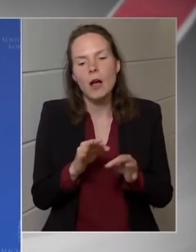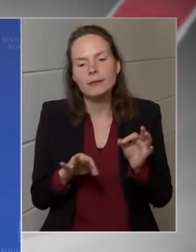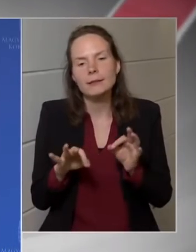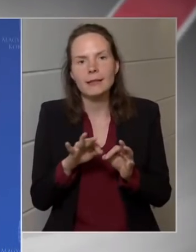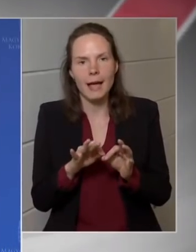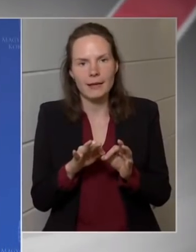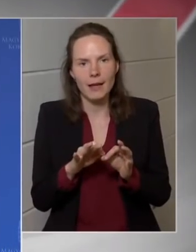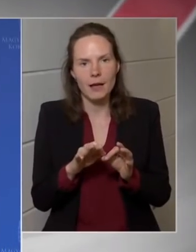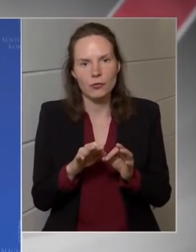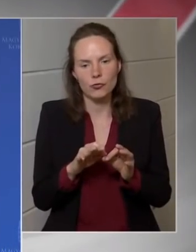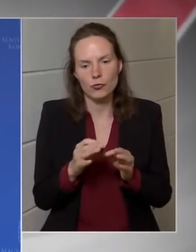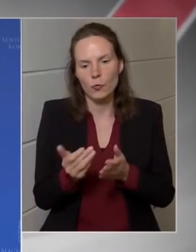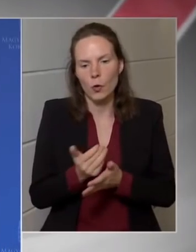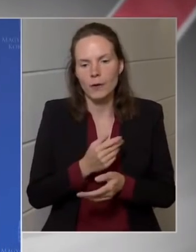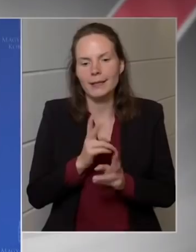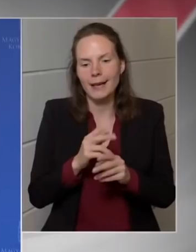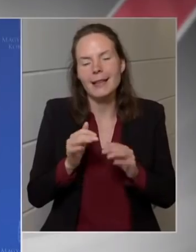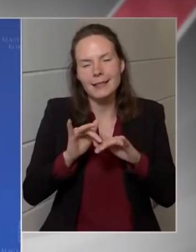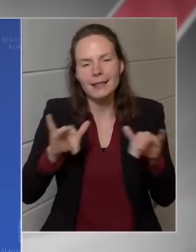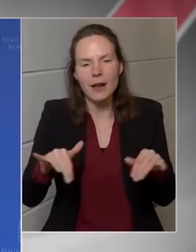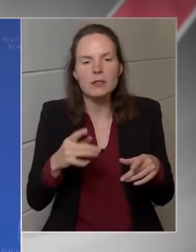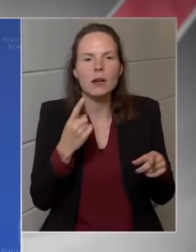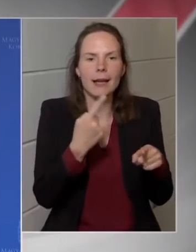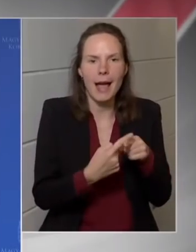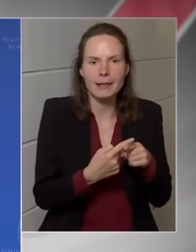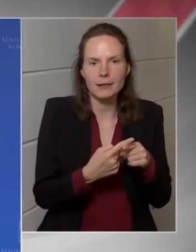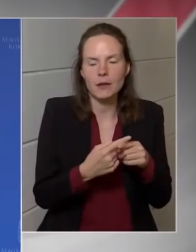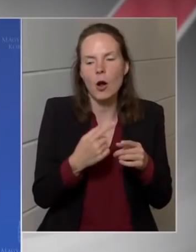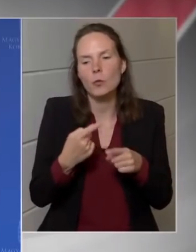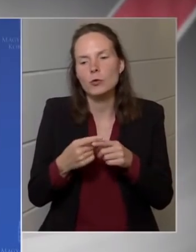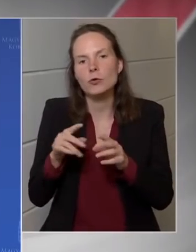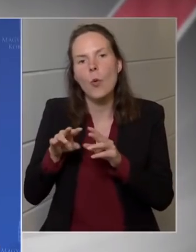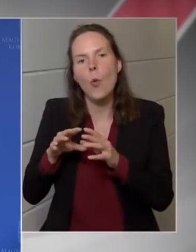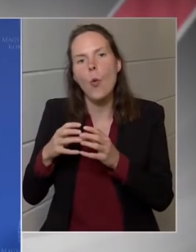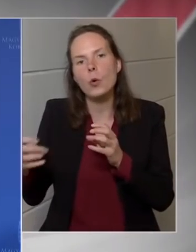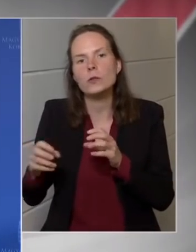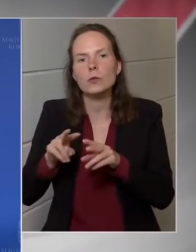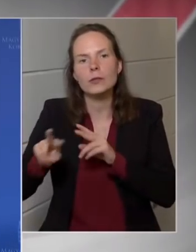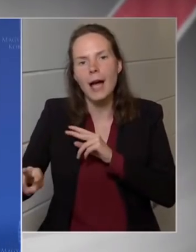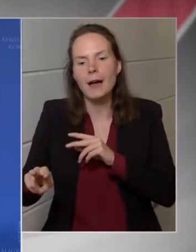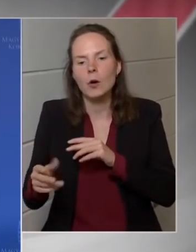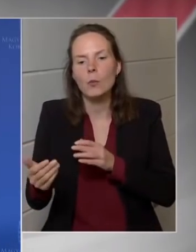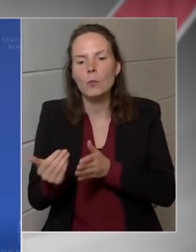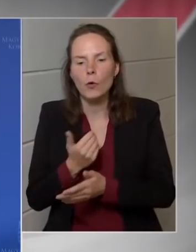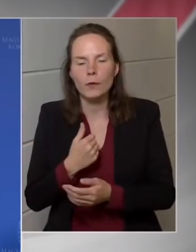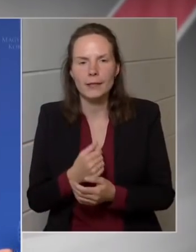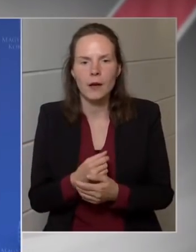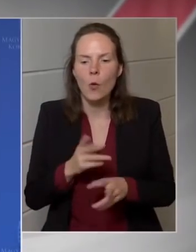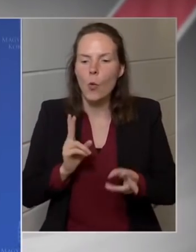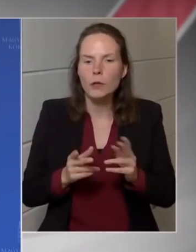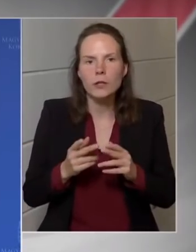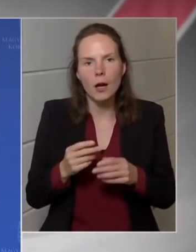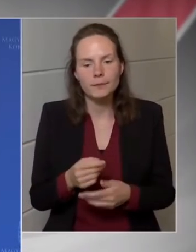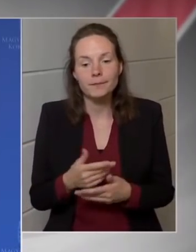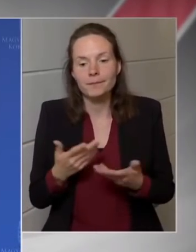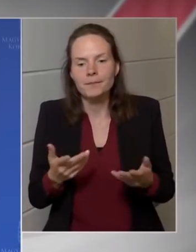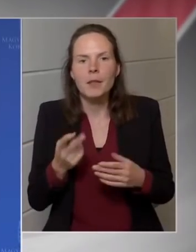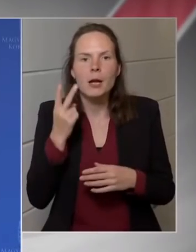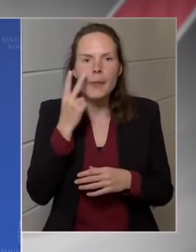választani a hosszú távú profitot és az extra profitot. Hogy lehet ezt szétválasztani? Úgy is szét lehet választani, megnézzük, hogy az elmúlt